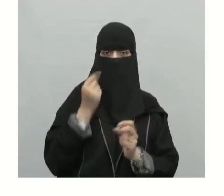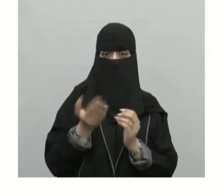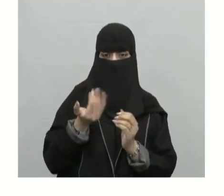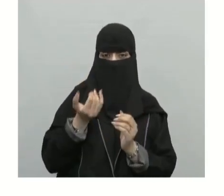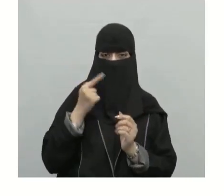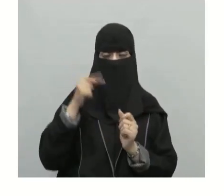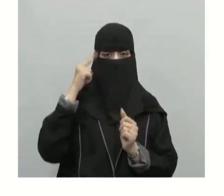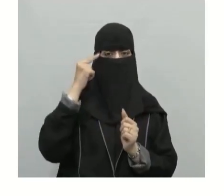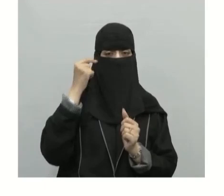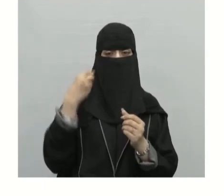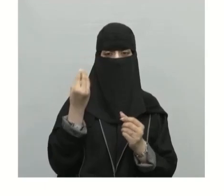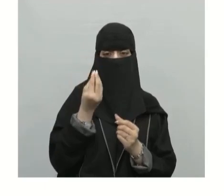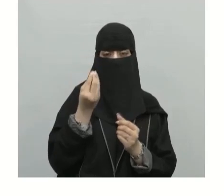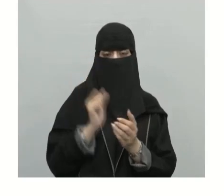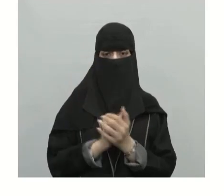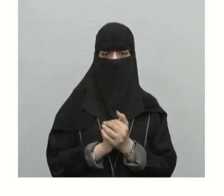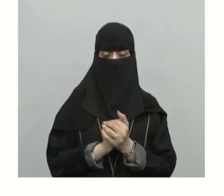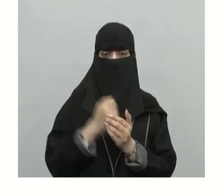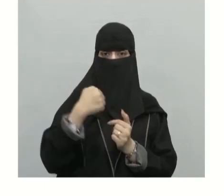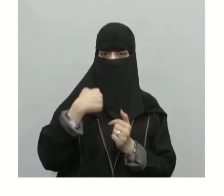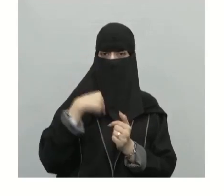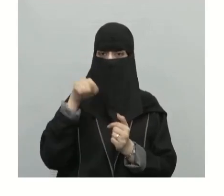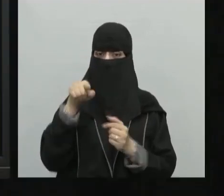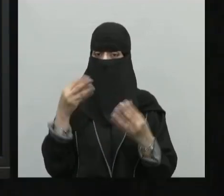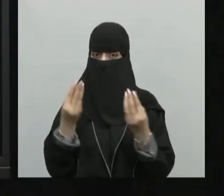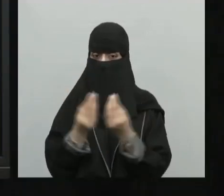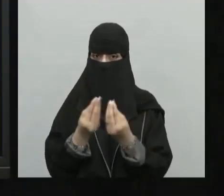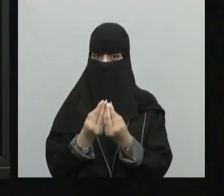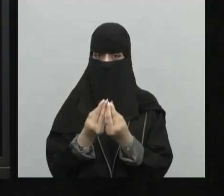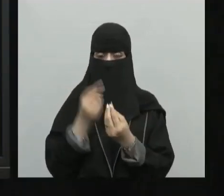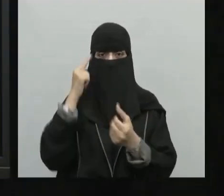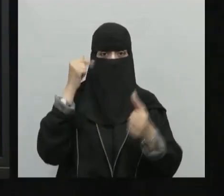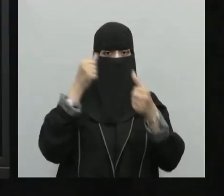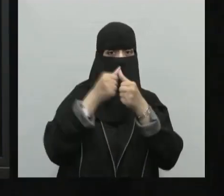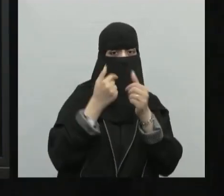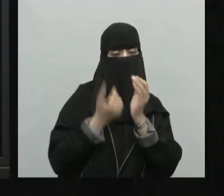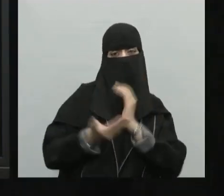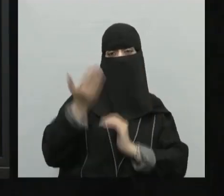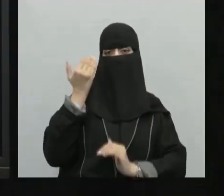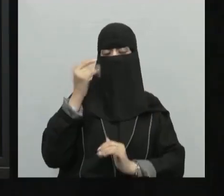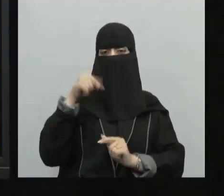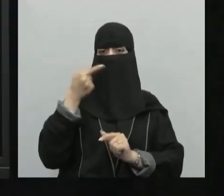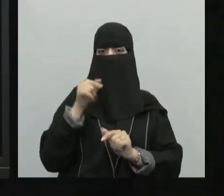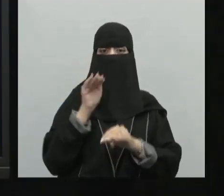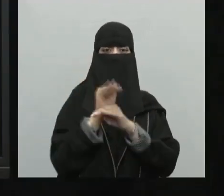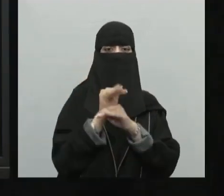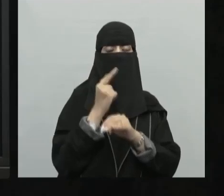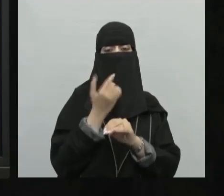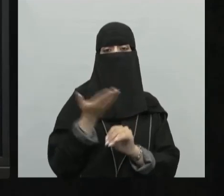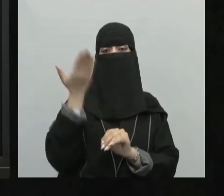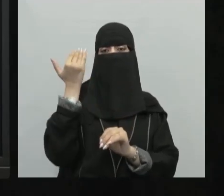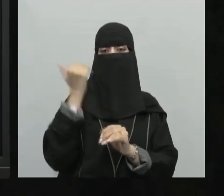بدرسنا لهذا اليوم نريد أنا وأنتم أن نستذكر ونراجع ما أخذناه في